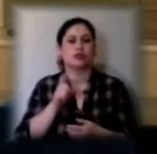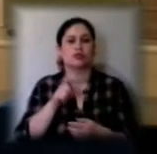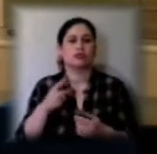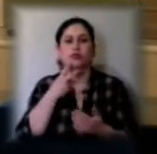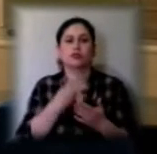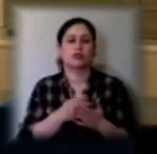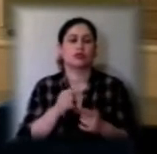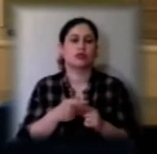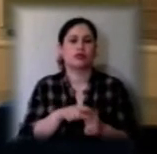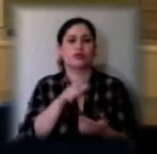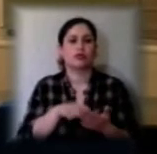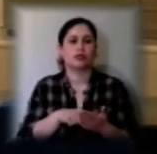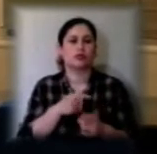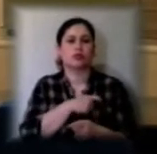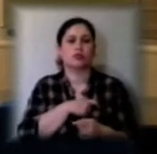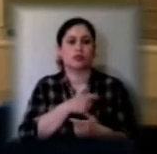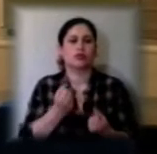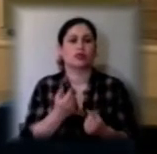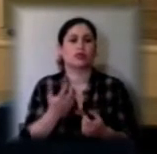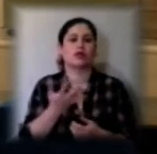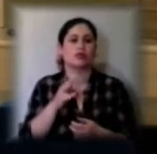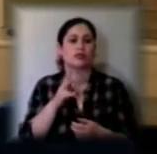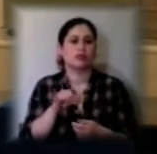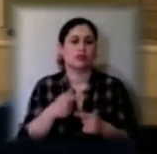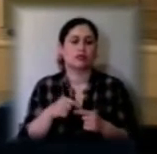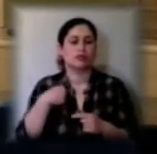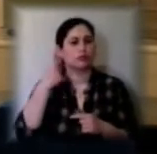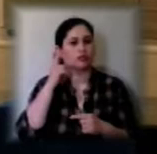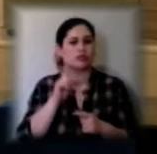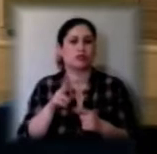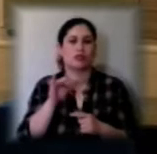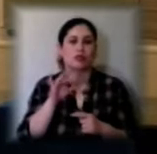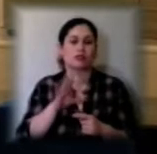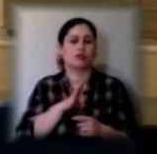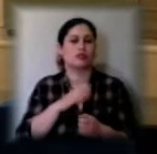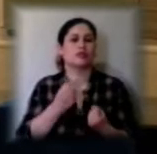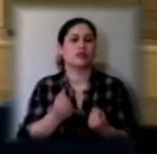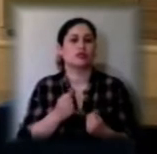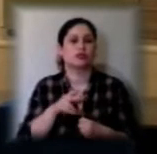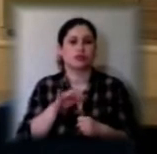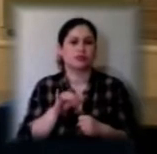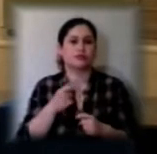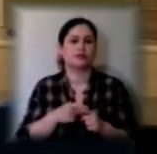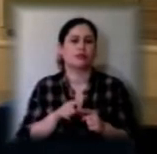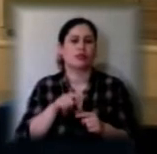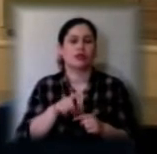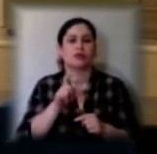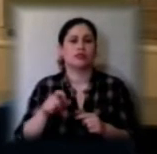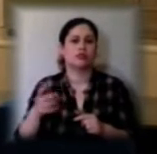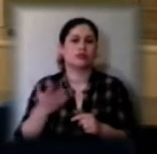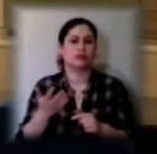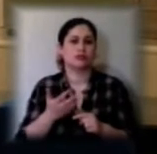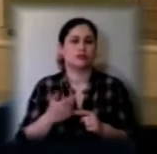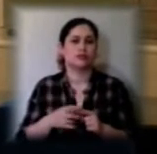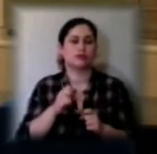які питання депутати підтримують, які ні. І я впевнений, що колектор був би підтриманий. І оці люди, які, нещастя